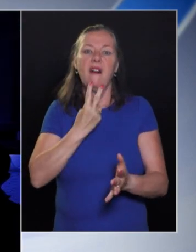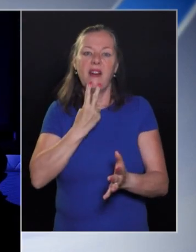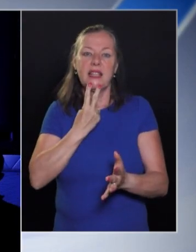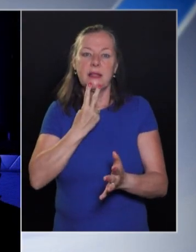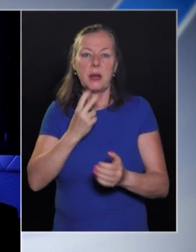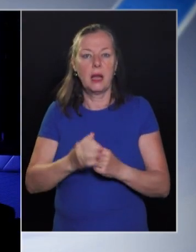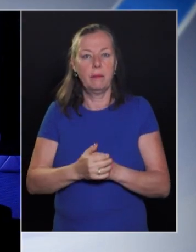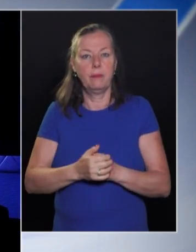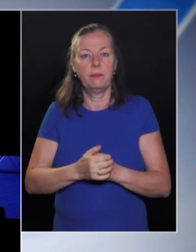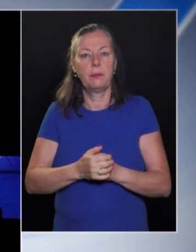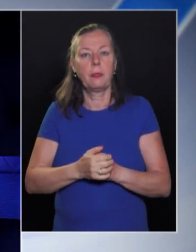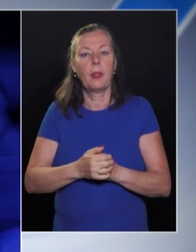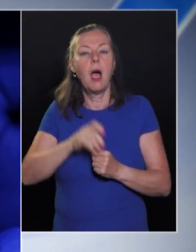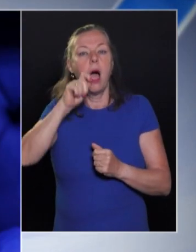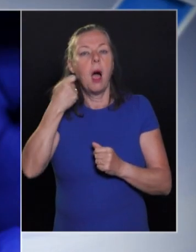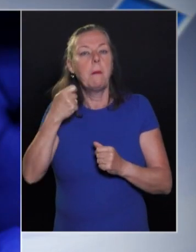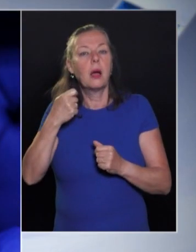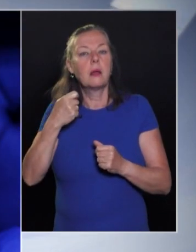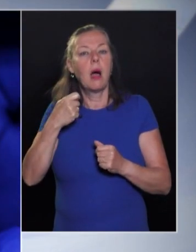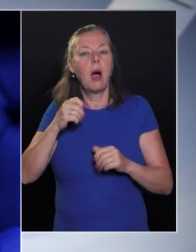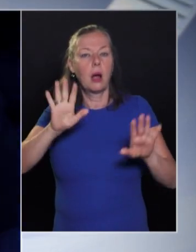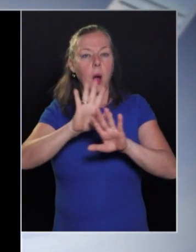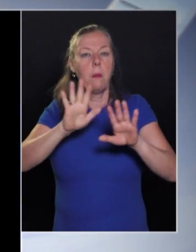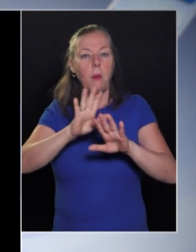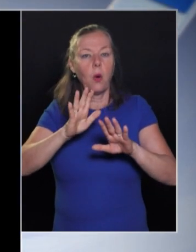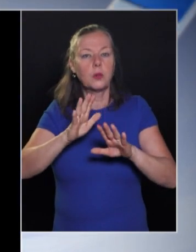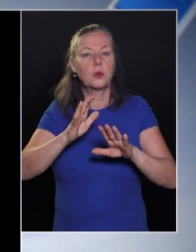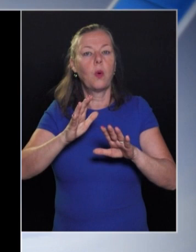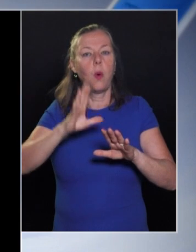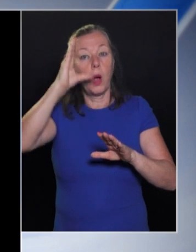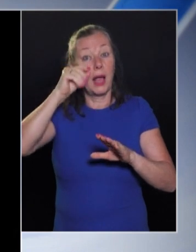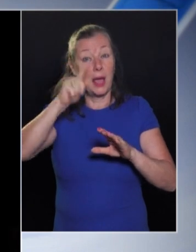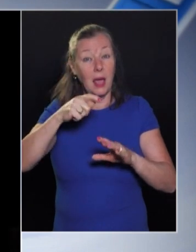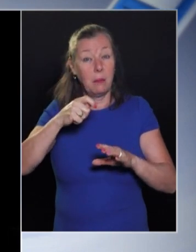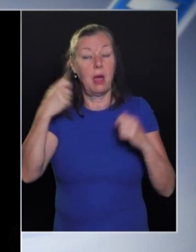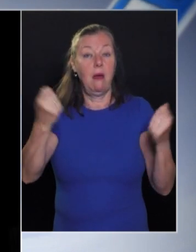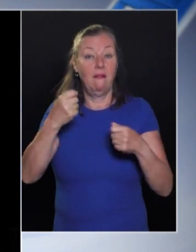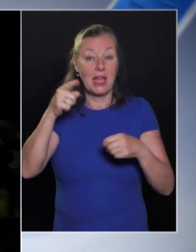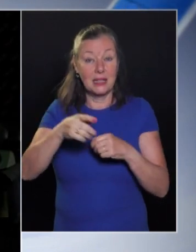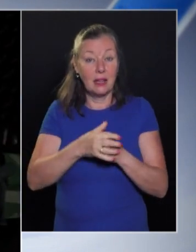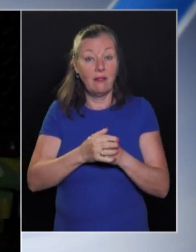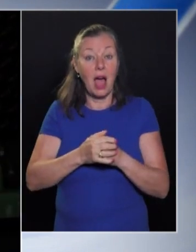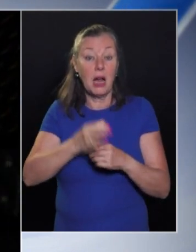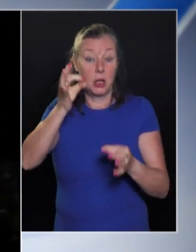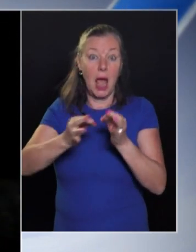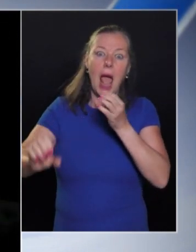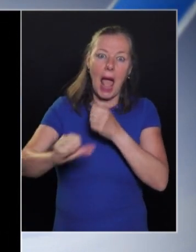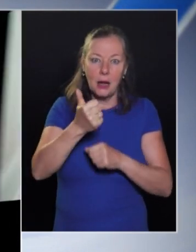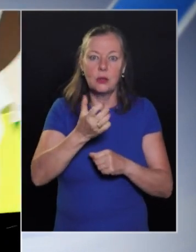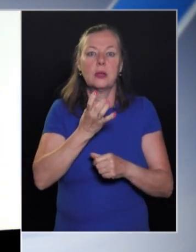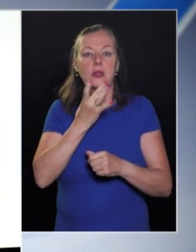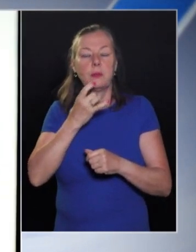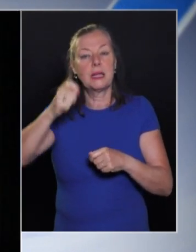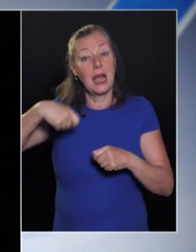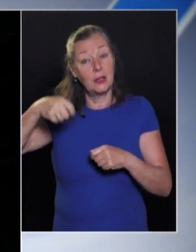be Veszprémben. A Magyar Mozgókép Fesztivál, azaz a Mozgó történetében először fordult elő,